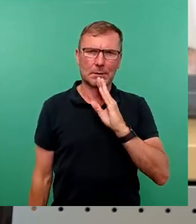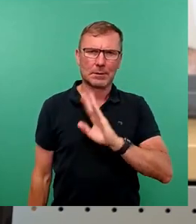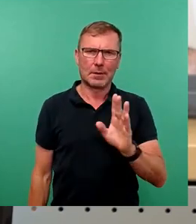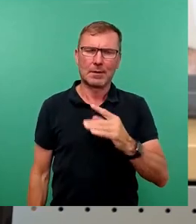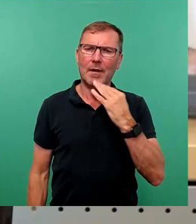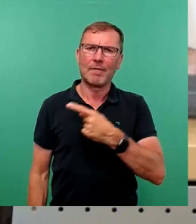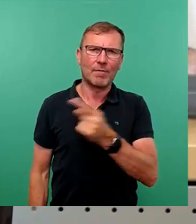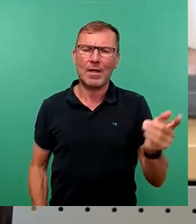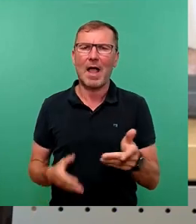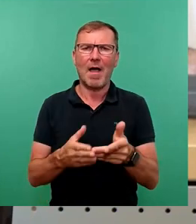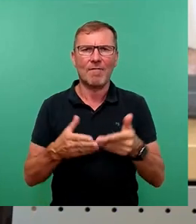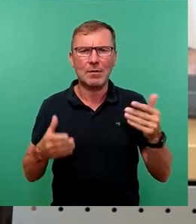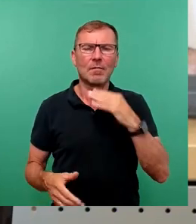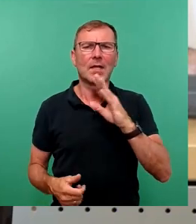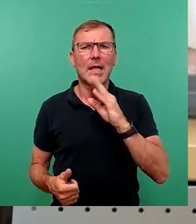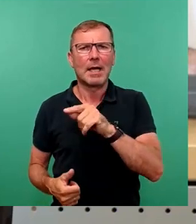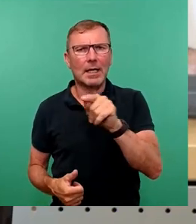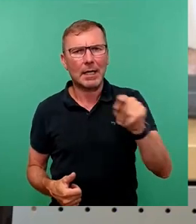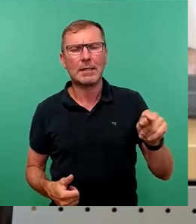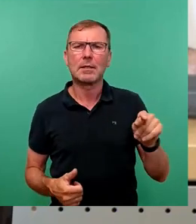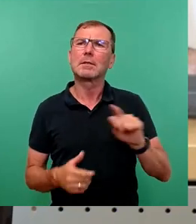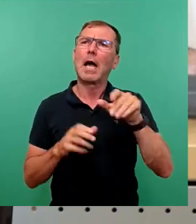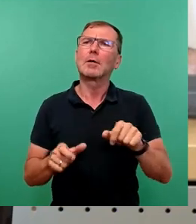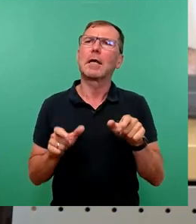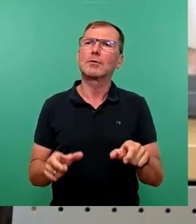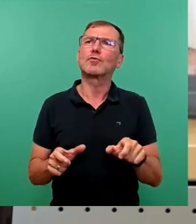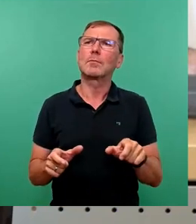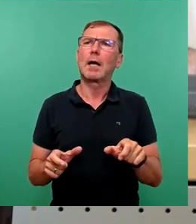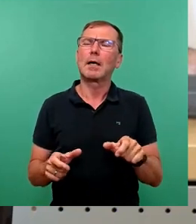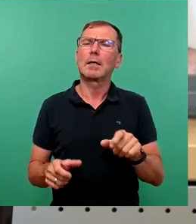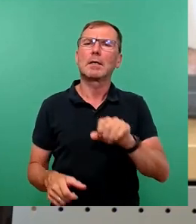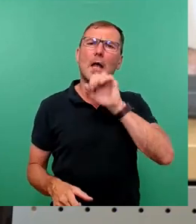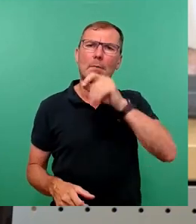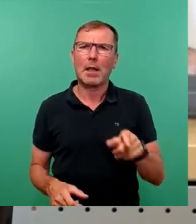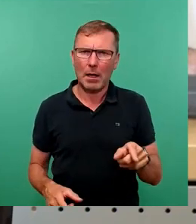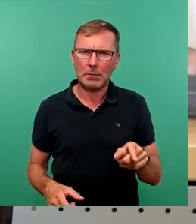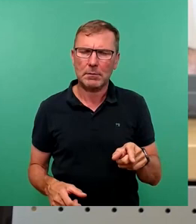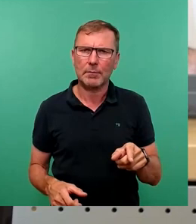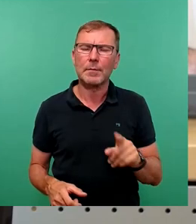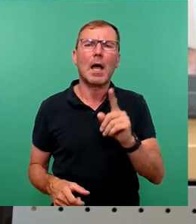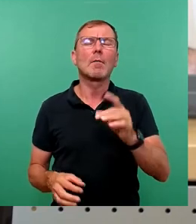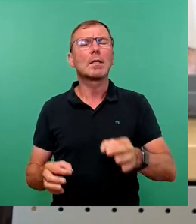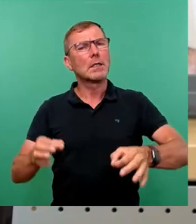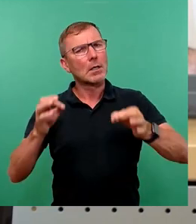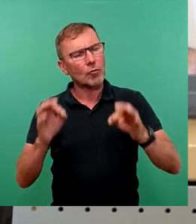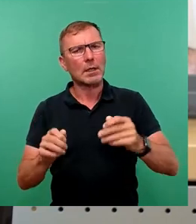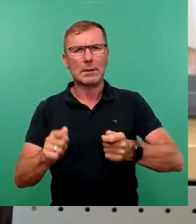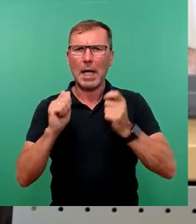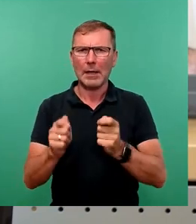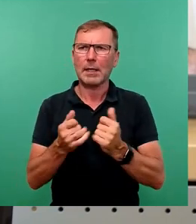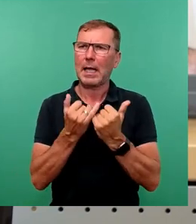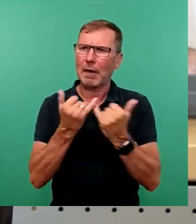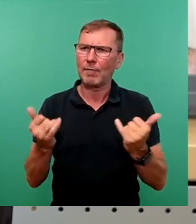viele Fraktionen, viele Redner vorgegangen sind, die Haushaltssperre beklagt haben. Aber die konkreten Anträge, wie man damit